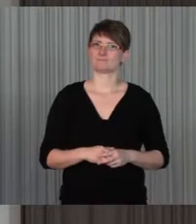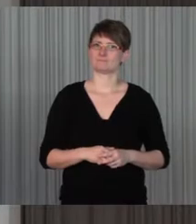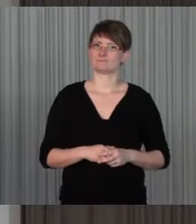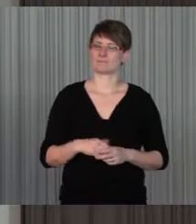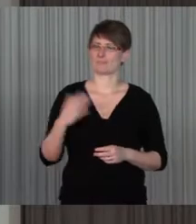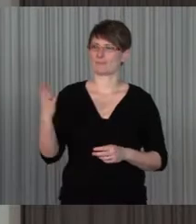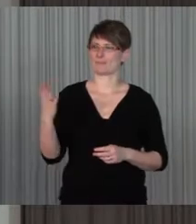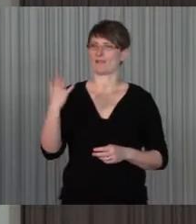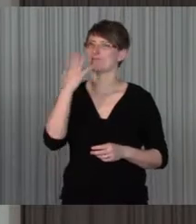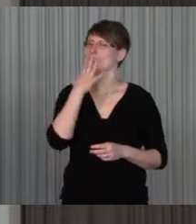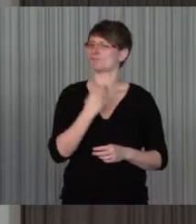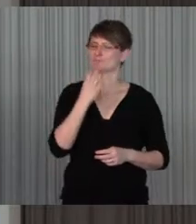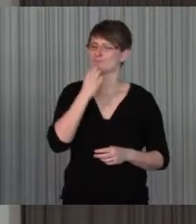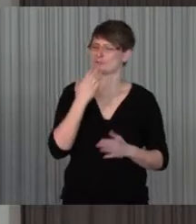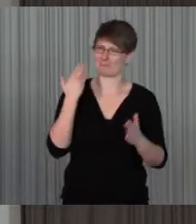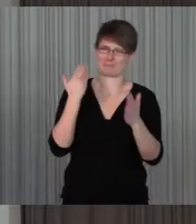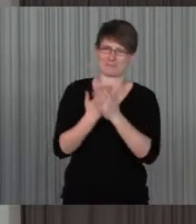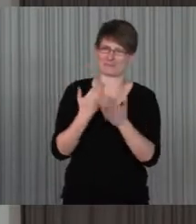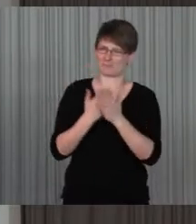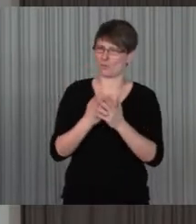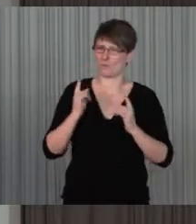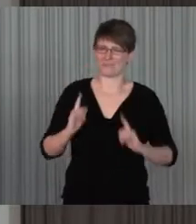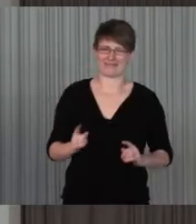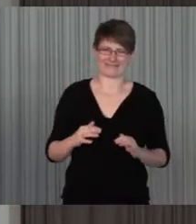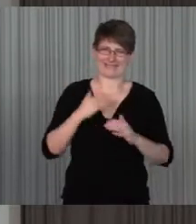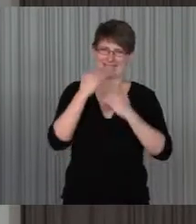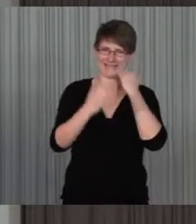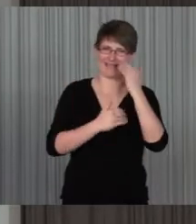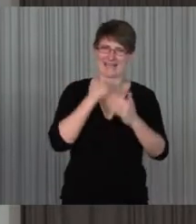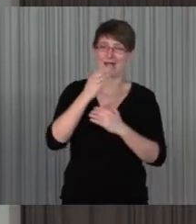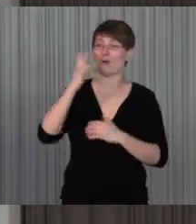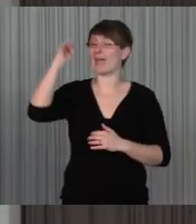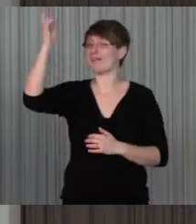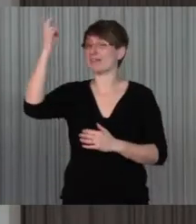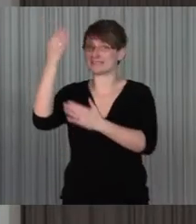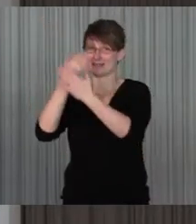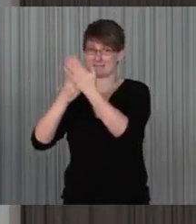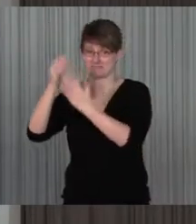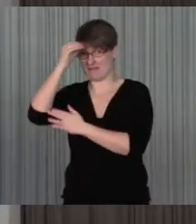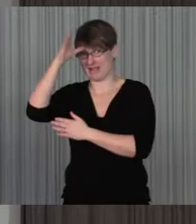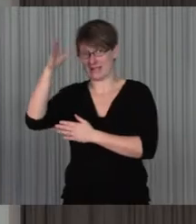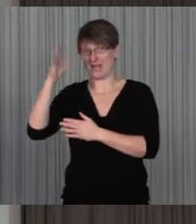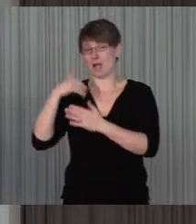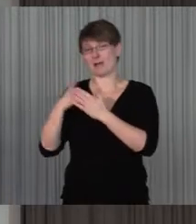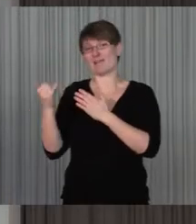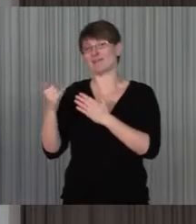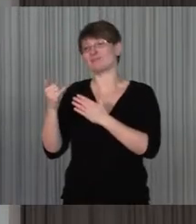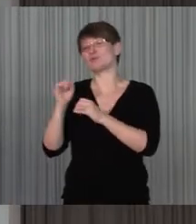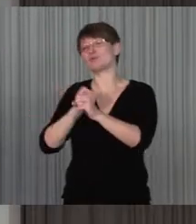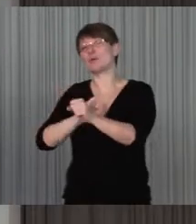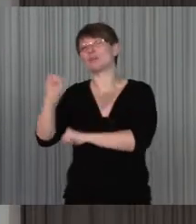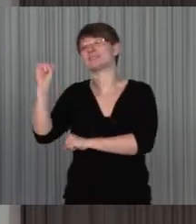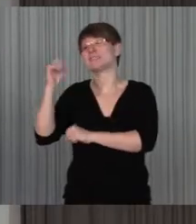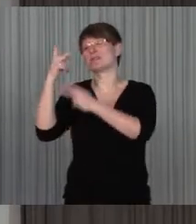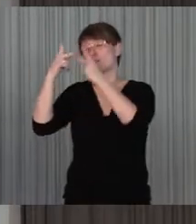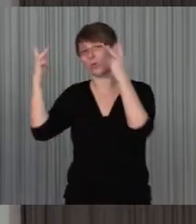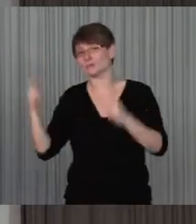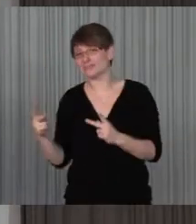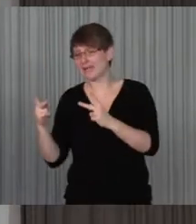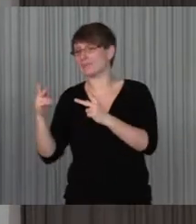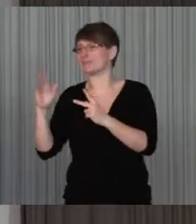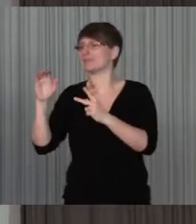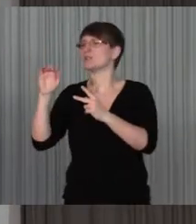Beispiel, was ich Ihnen eben unbedingt erzählen will und auch wenn es auf der Wachsengebildung ist, glaube ich, kann man von dem Herangehen und dem Konzept